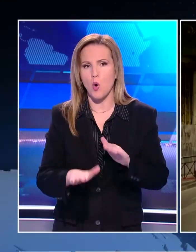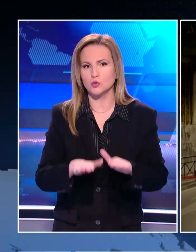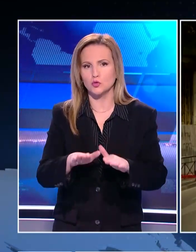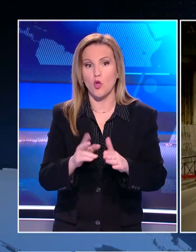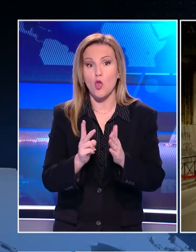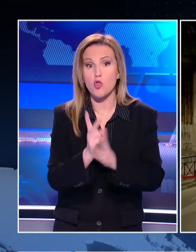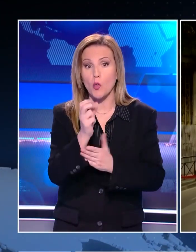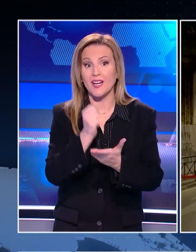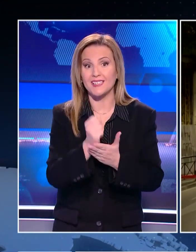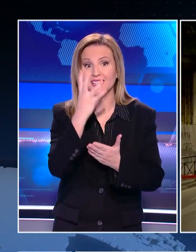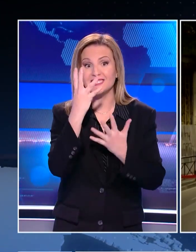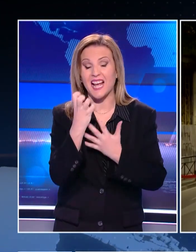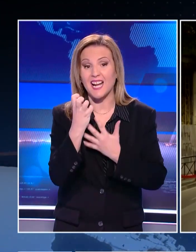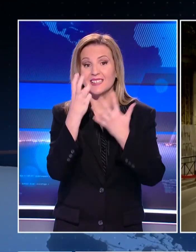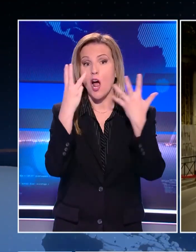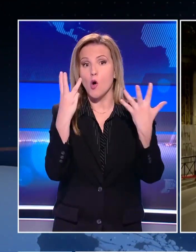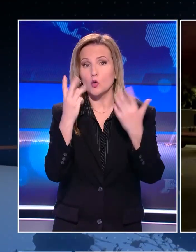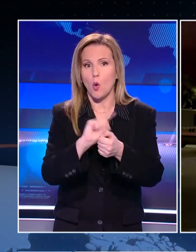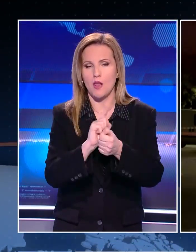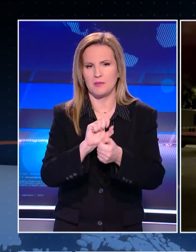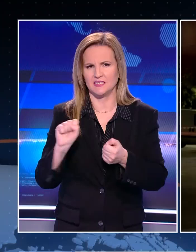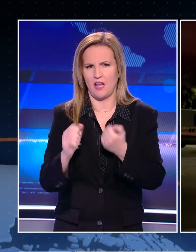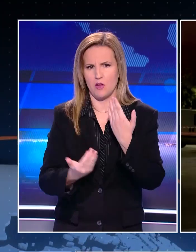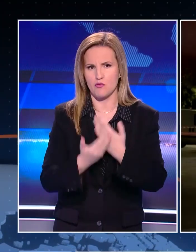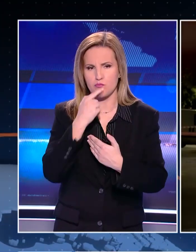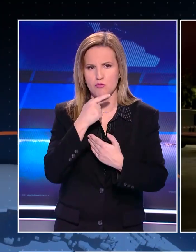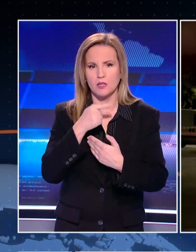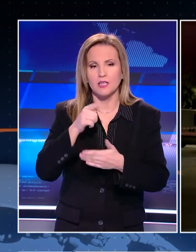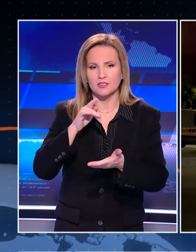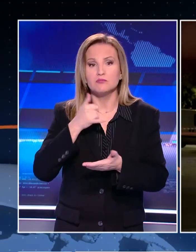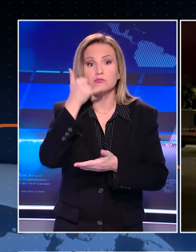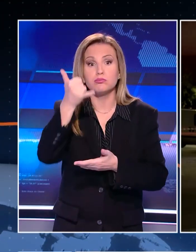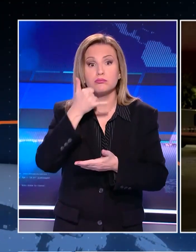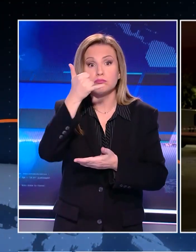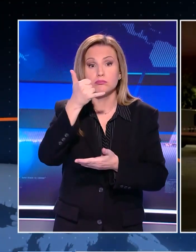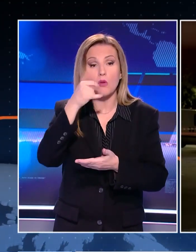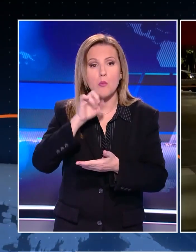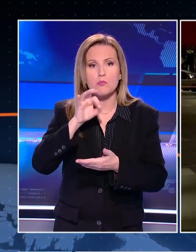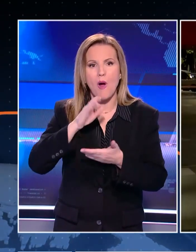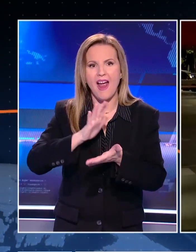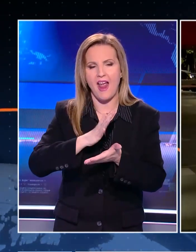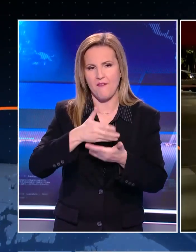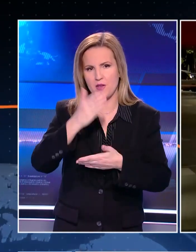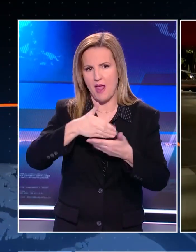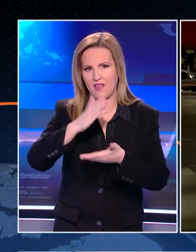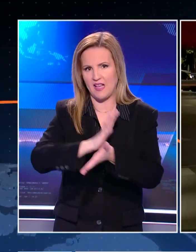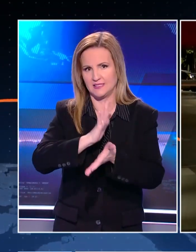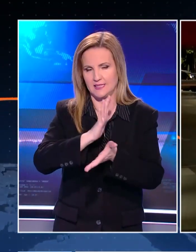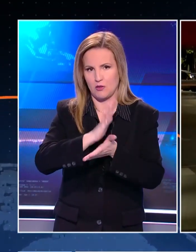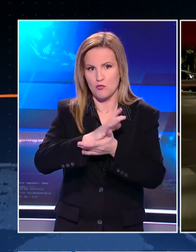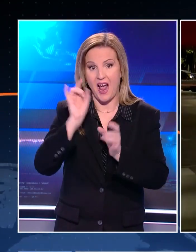12.48 λεπτά ξημερώματα Σαββάτου. Το κέντρο της άμεσης δράσης δέχεται το πρώτο τηλεφώνημα από την εφημερίδα των συντακτών.